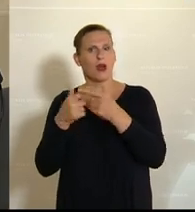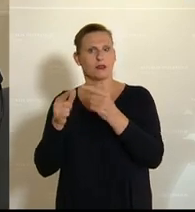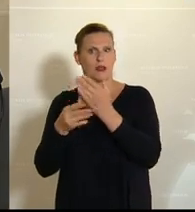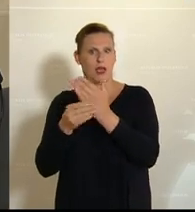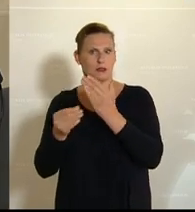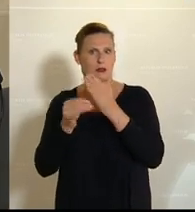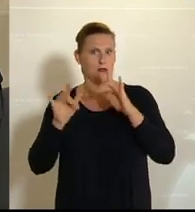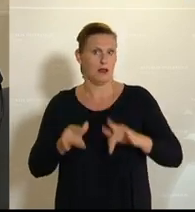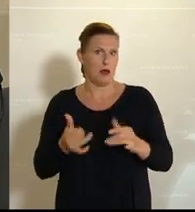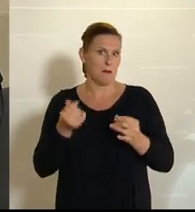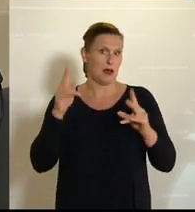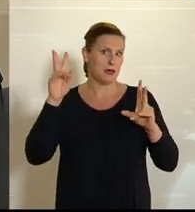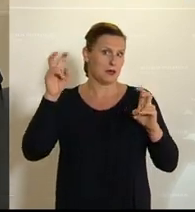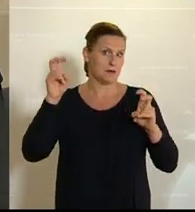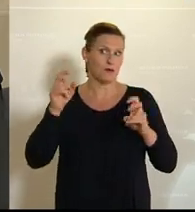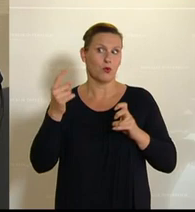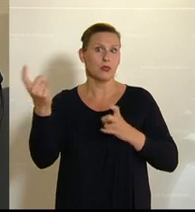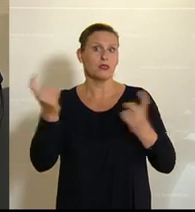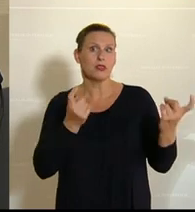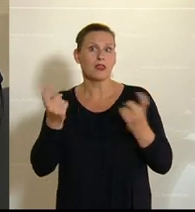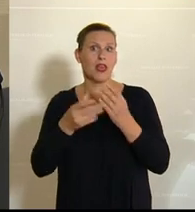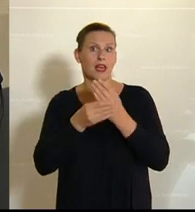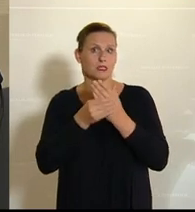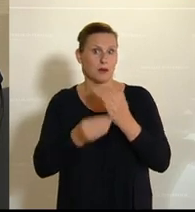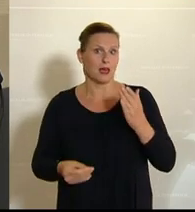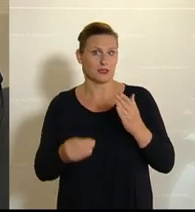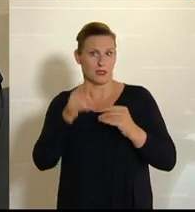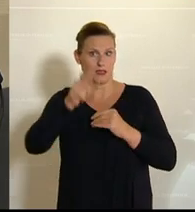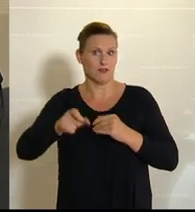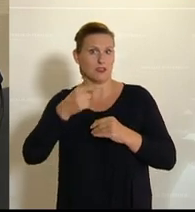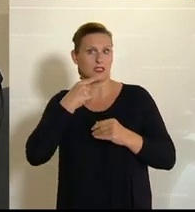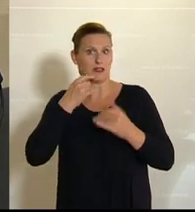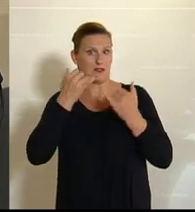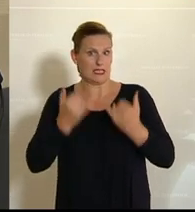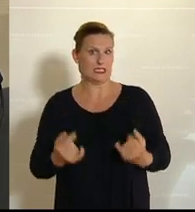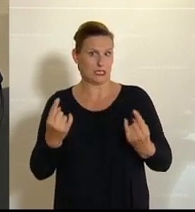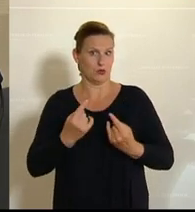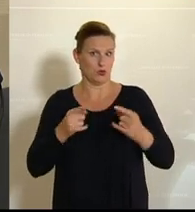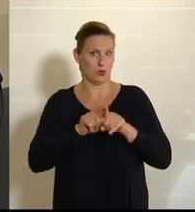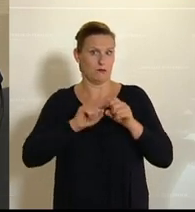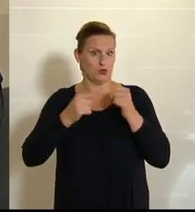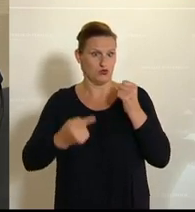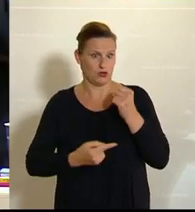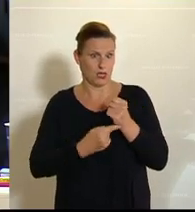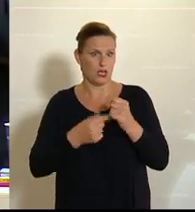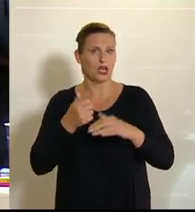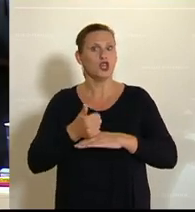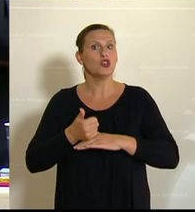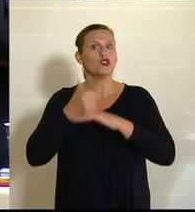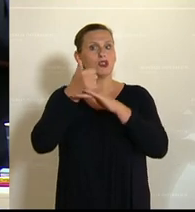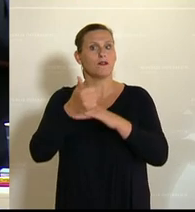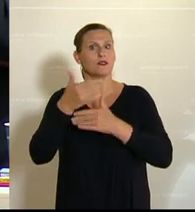Zitate hier vorlesen von externen Experten und was die zur aktuellen Situation und zum Budget sagen. Der Chef des